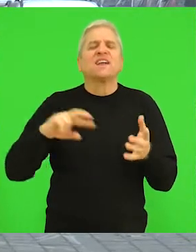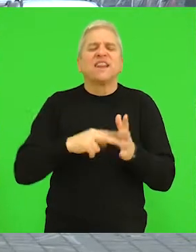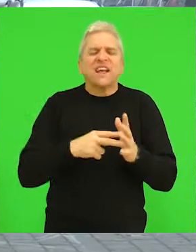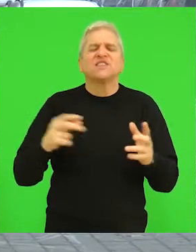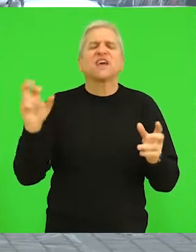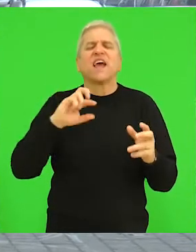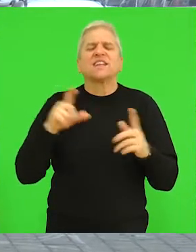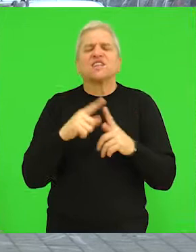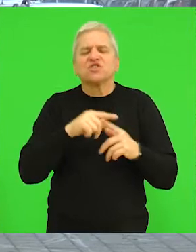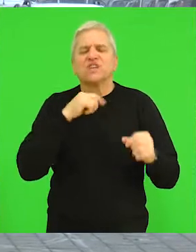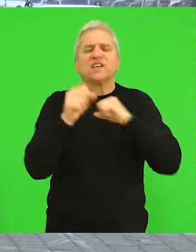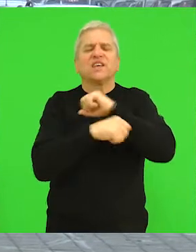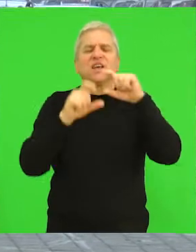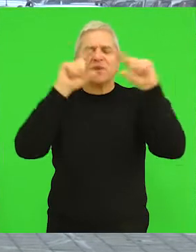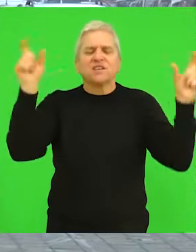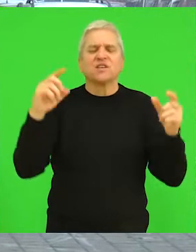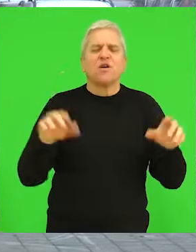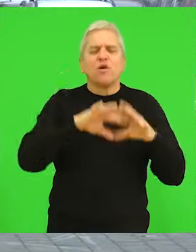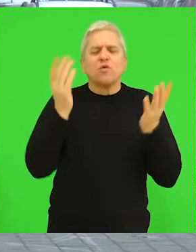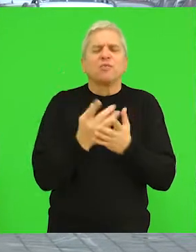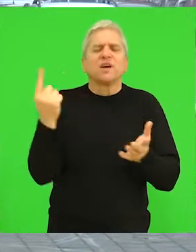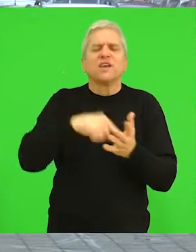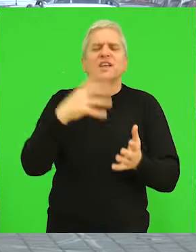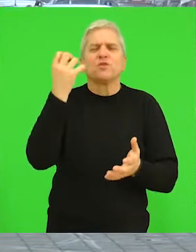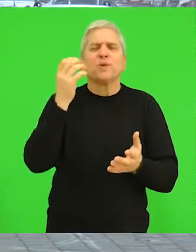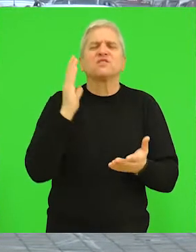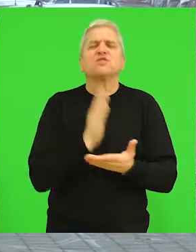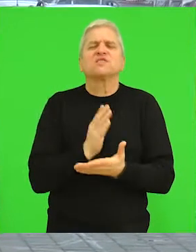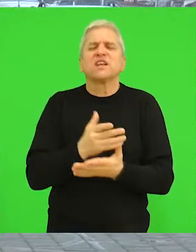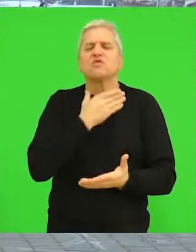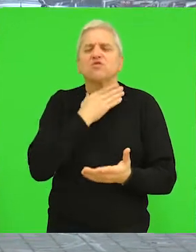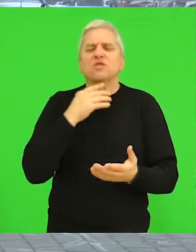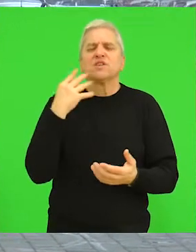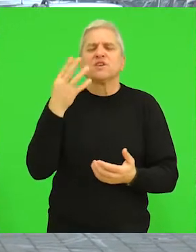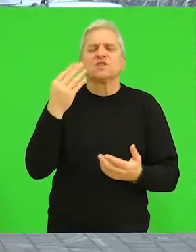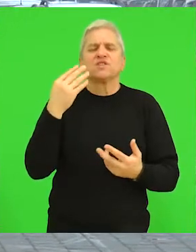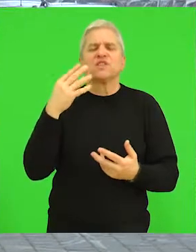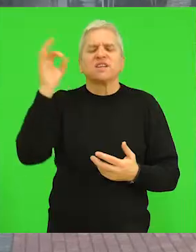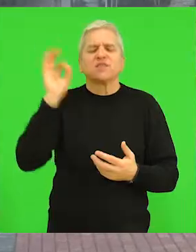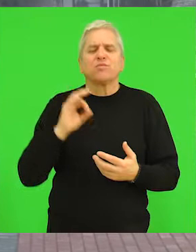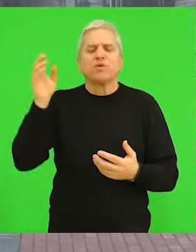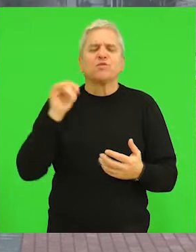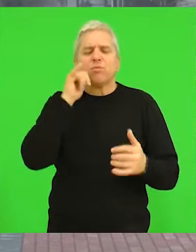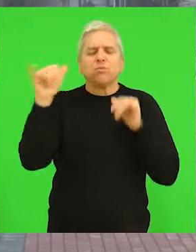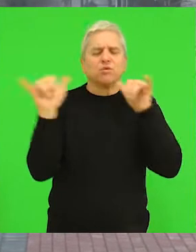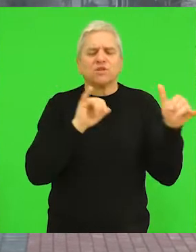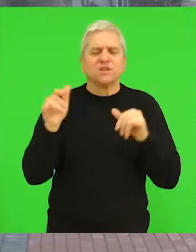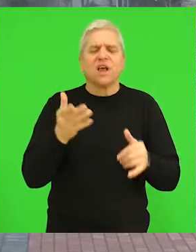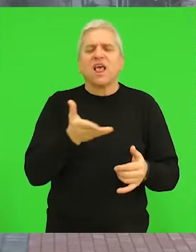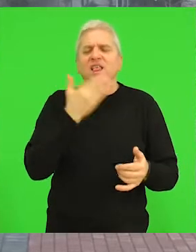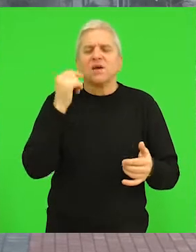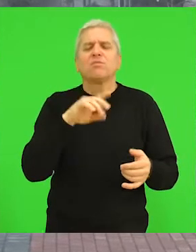-trgovinske škole i gimnazije. Od oko 1500 srednjoškolaca njih 40 odsto su putnici.